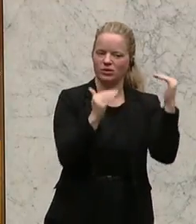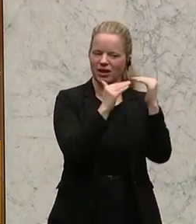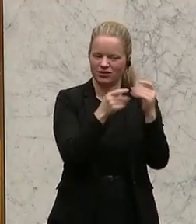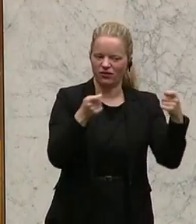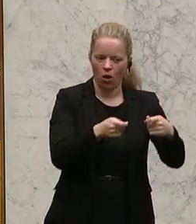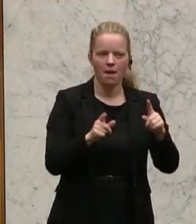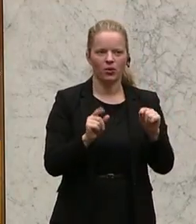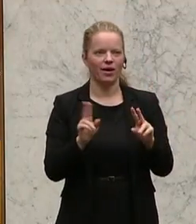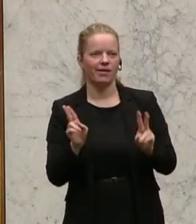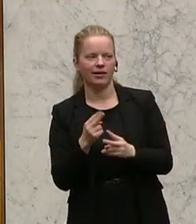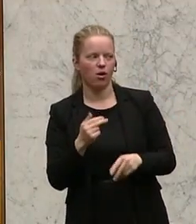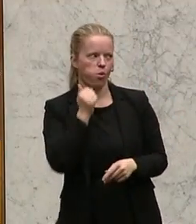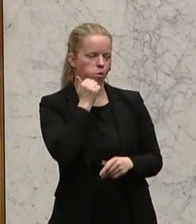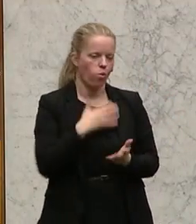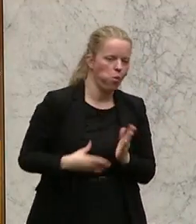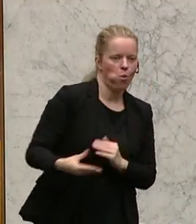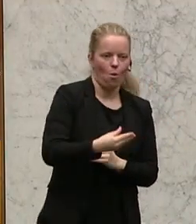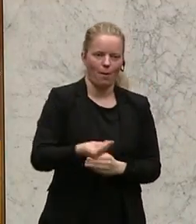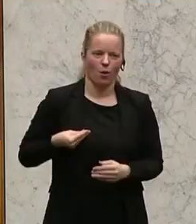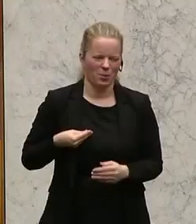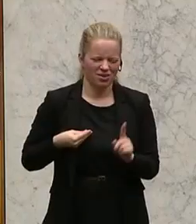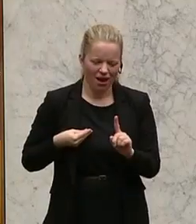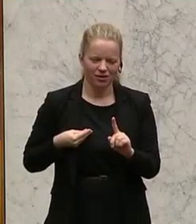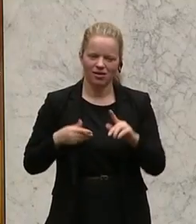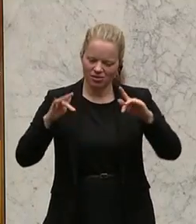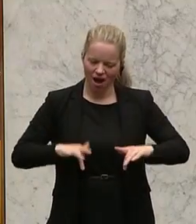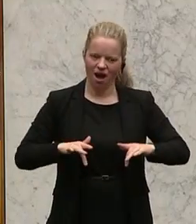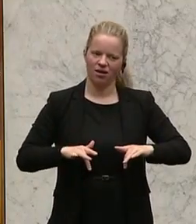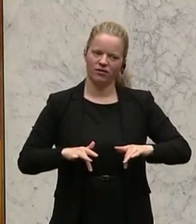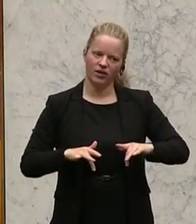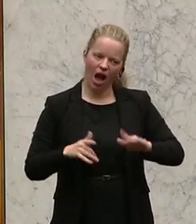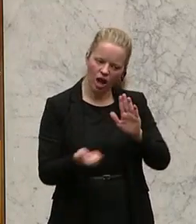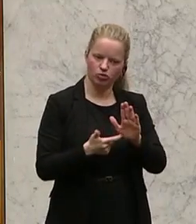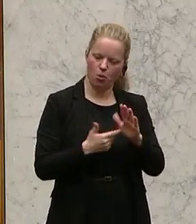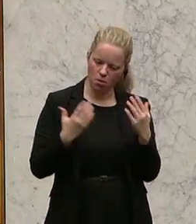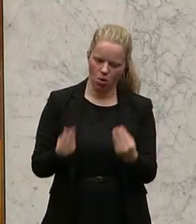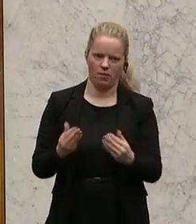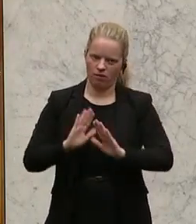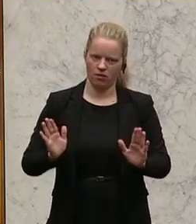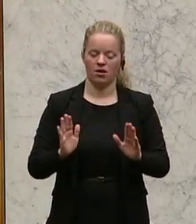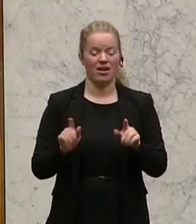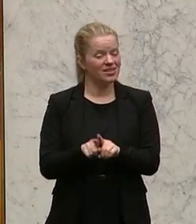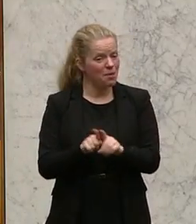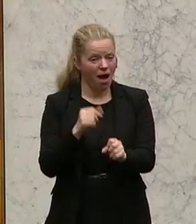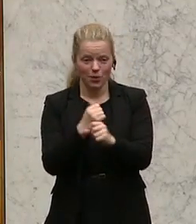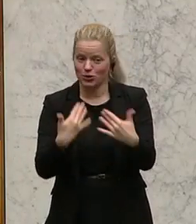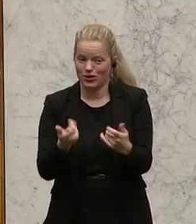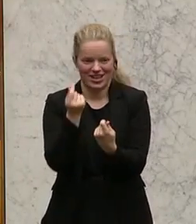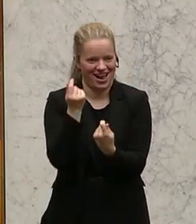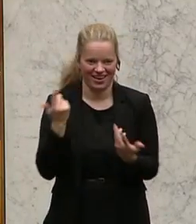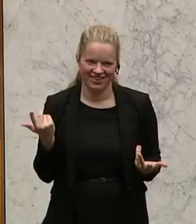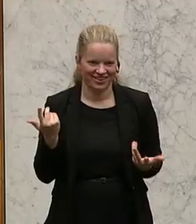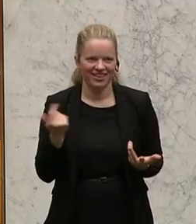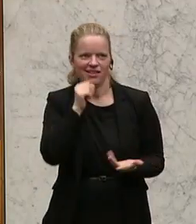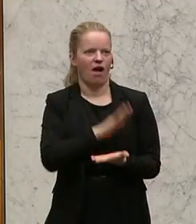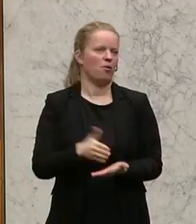kann sich das nicht erschleichen, man erwirbt es, man erwirbt Ansprüche. Das Gleiche ist beim Arbeitslosengeld, geschätzte Damen und Herren. Menschen